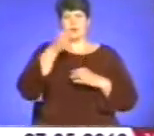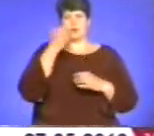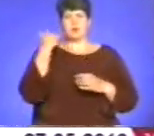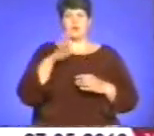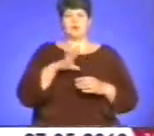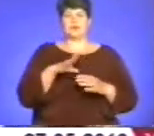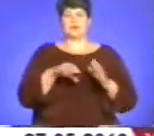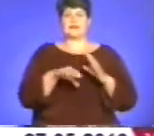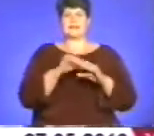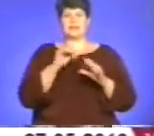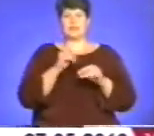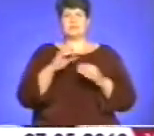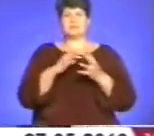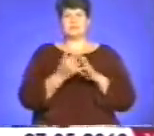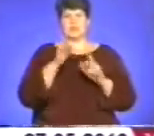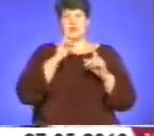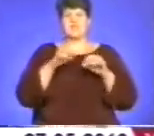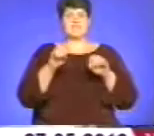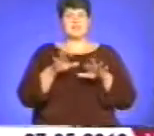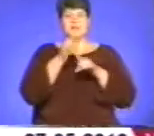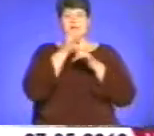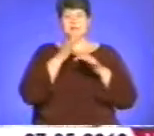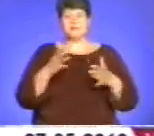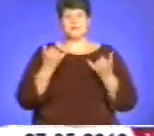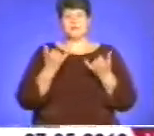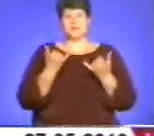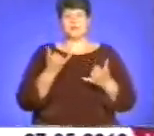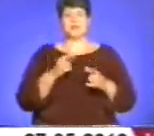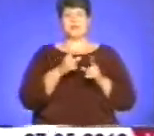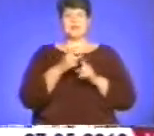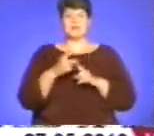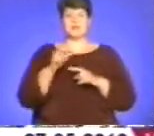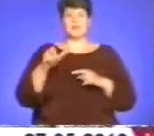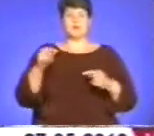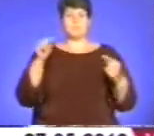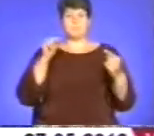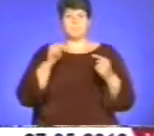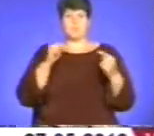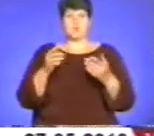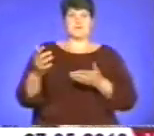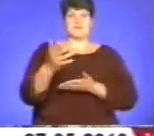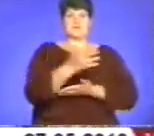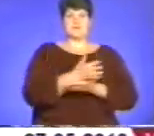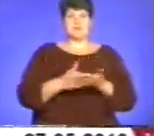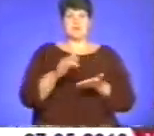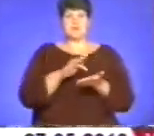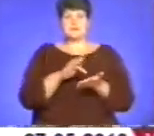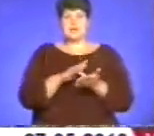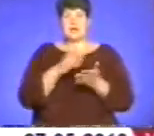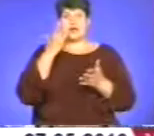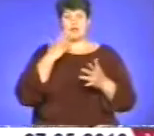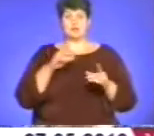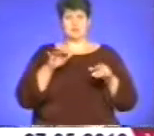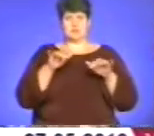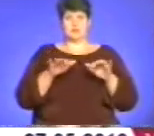сільської ради. Та вирішити її не вдалося до сьогодні. На словах громада проти збирання непотребу в центрі, коли доходить до